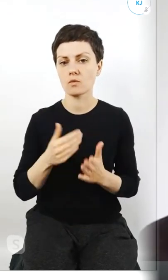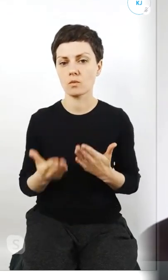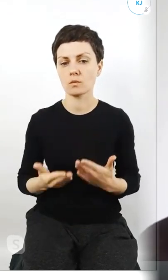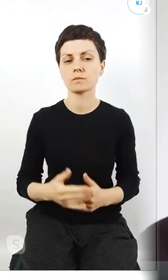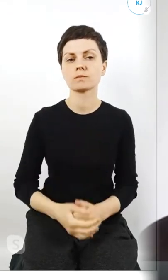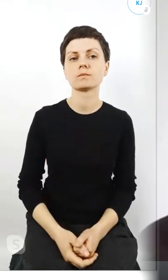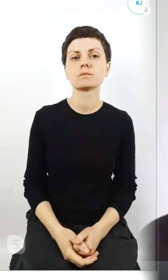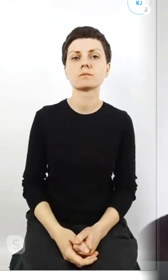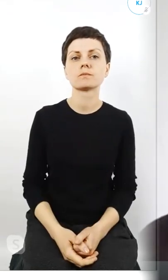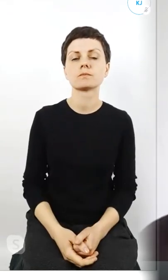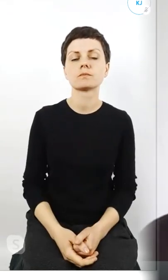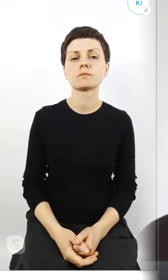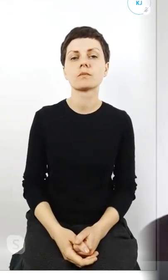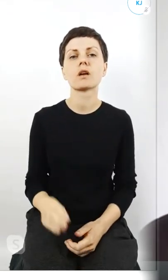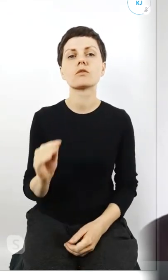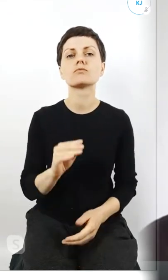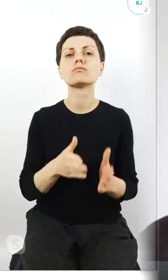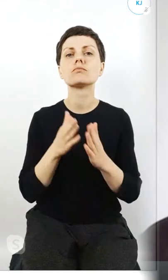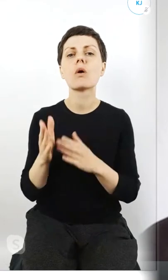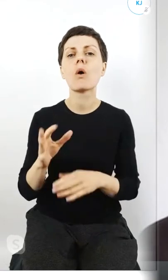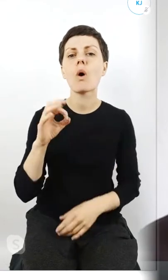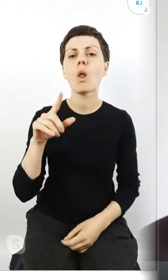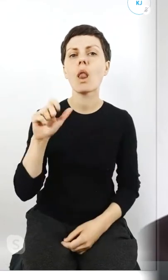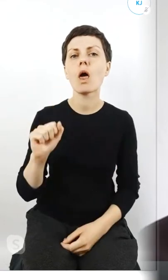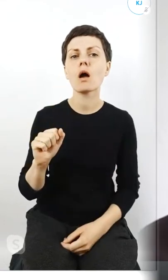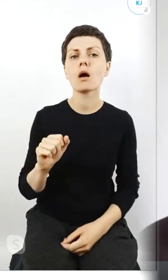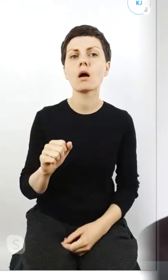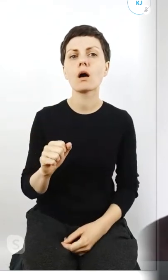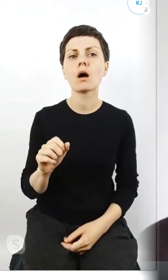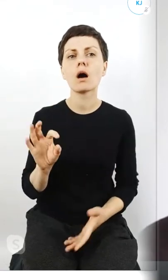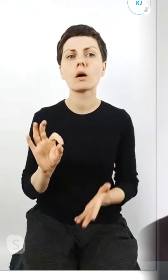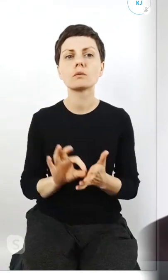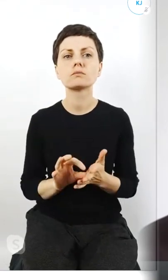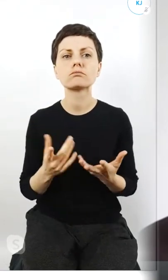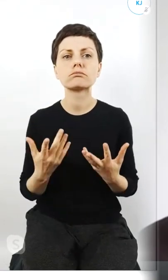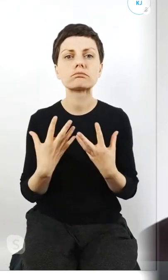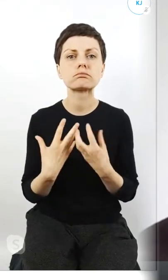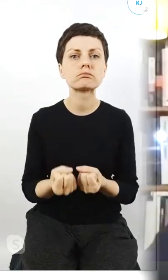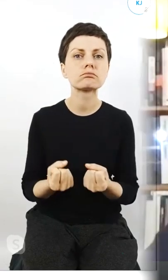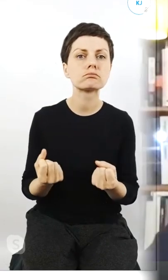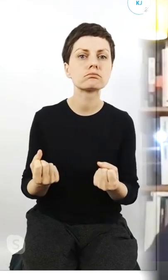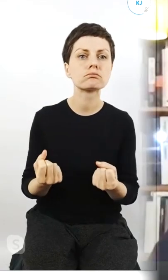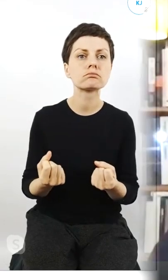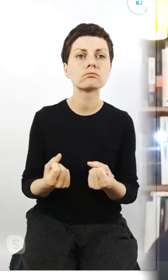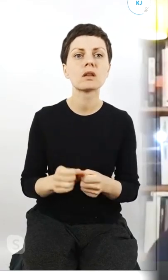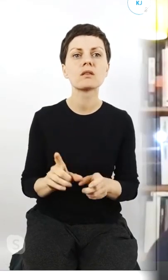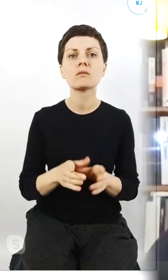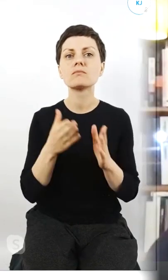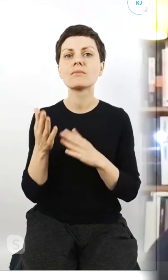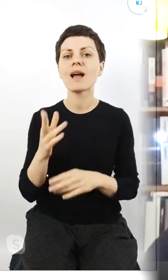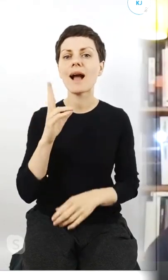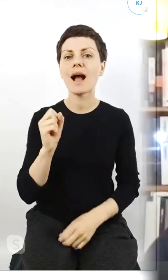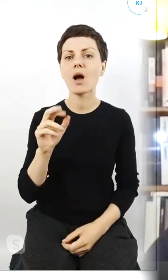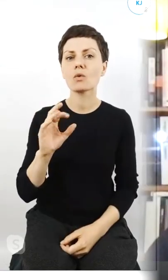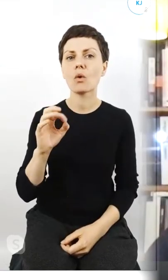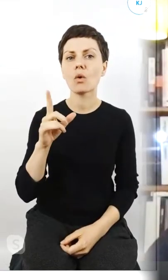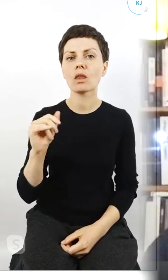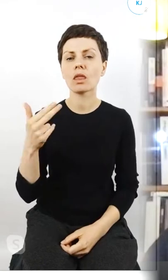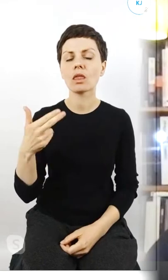jest jeszcze Ola, która nam znikła. I Karolina. I Karolina.